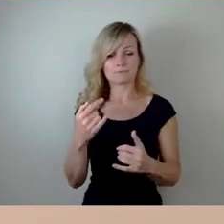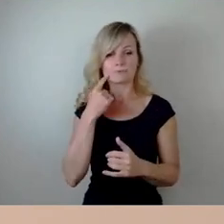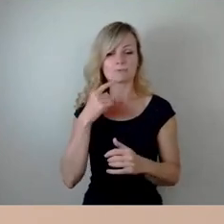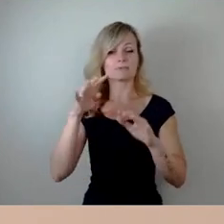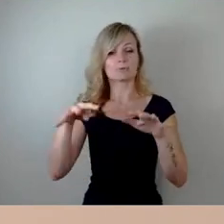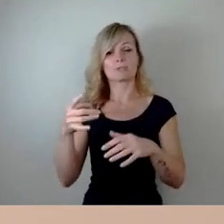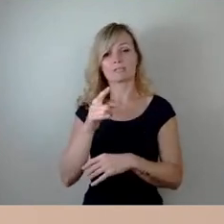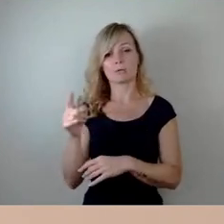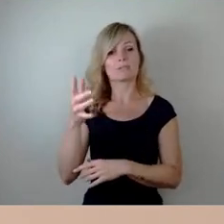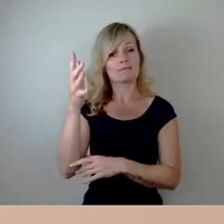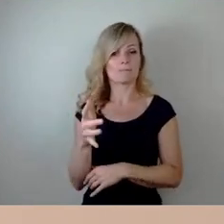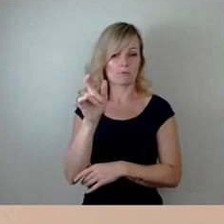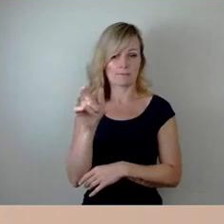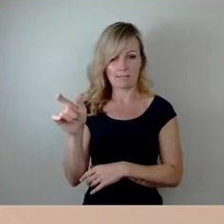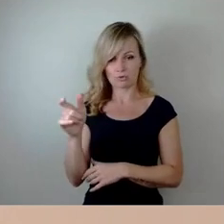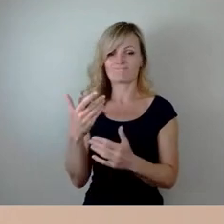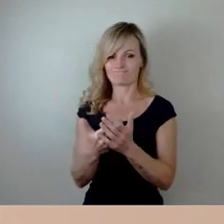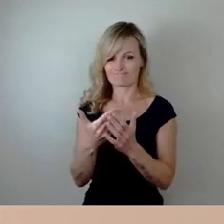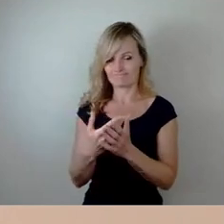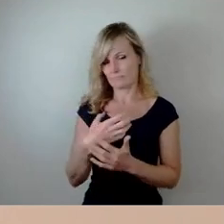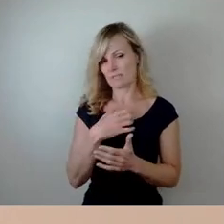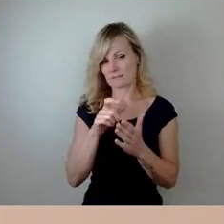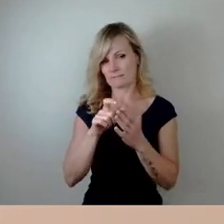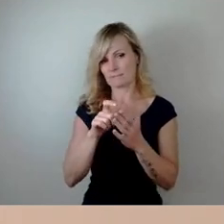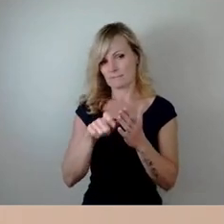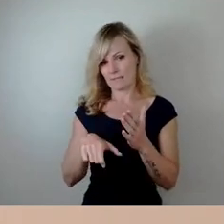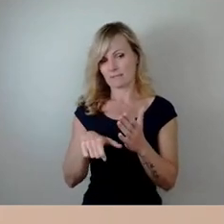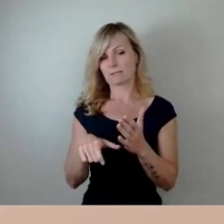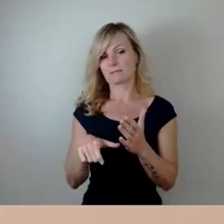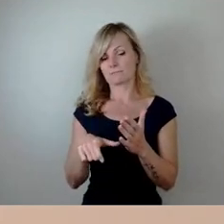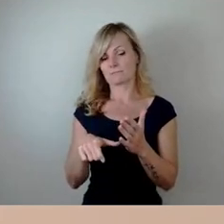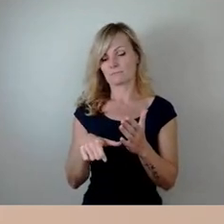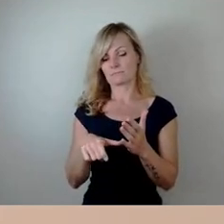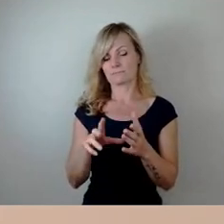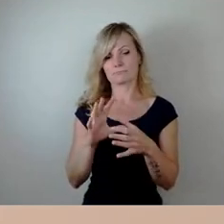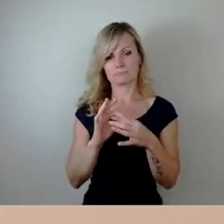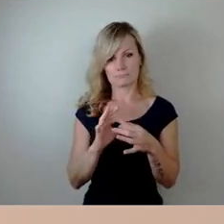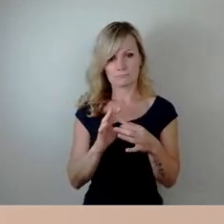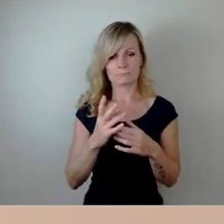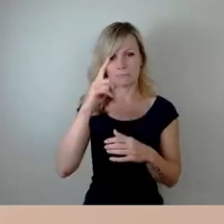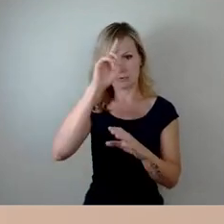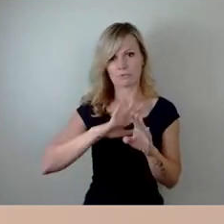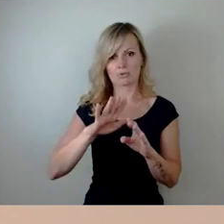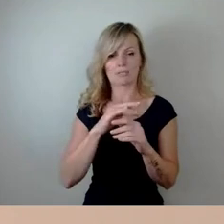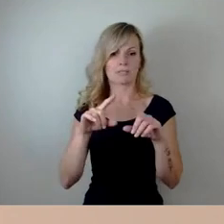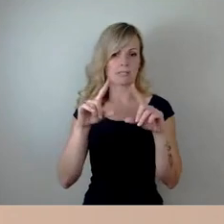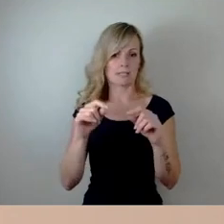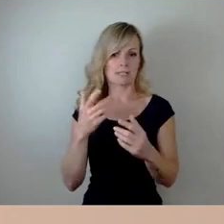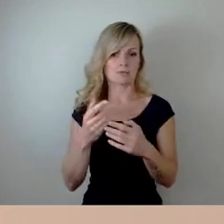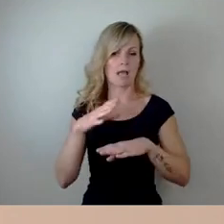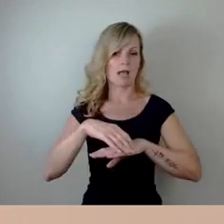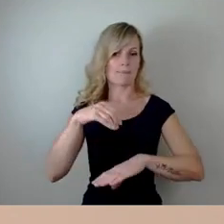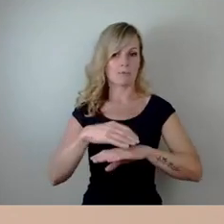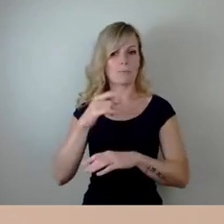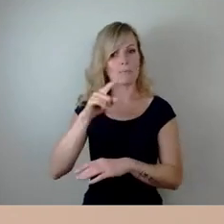Menschen, die den Dresden Pass und damit das Deutschland-Ticket oder die Abo-Monatskarte